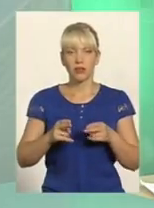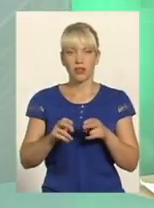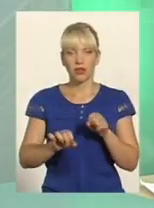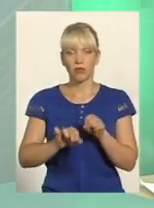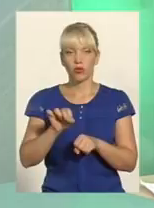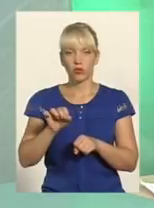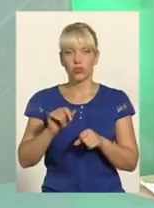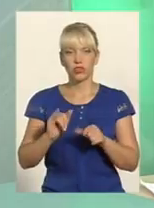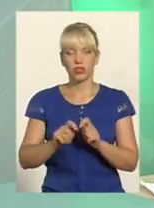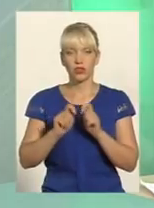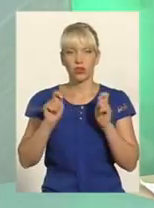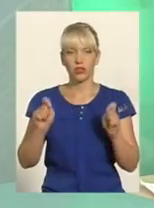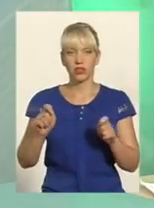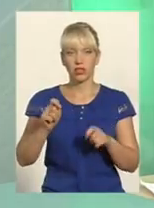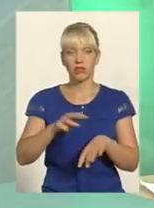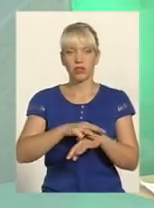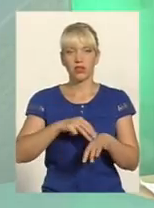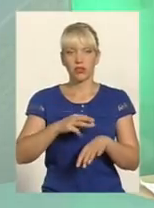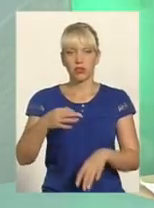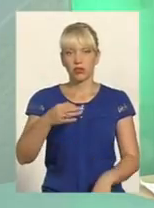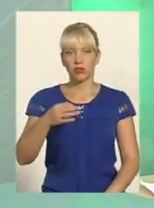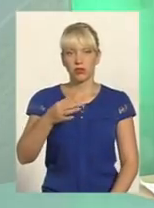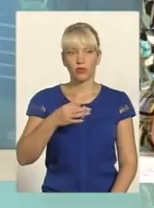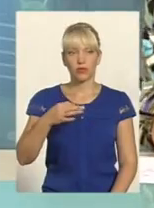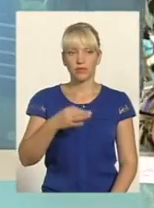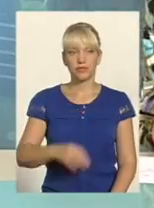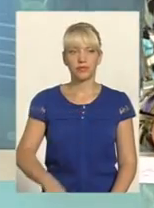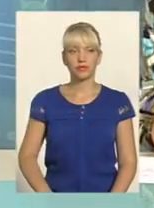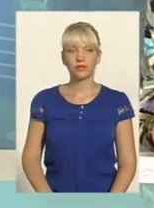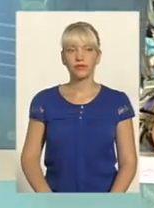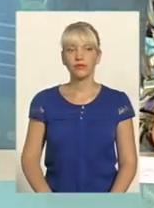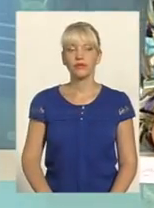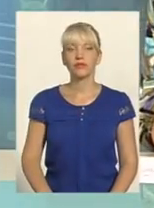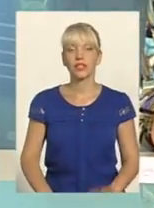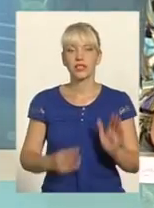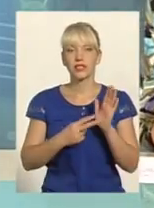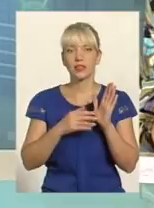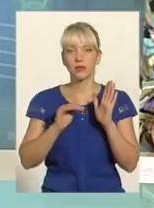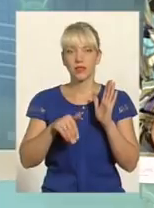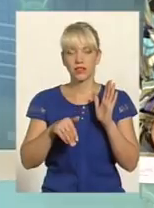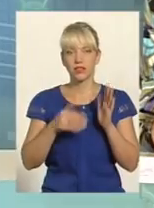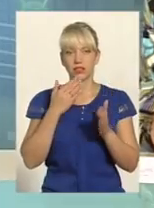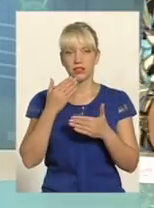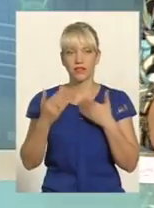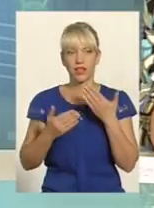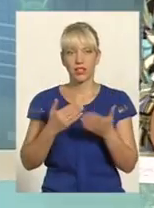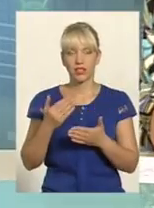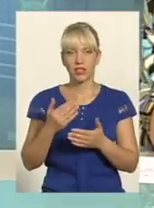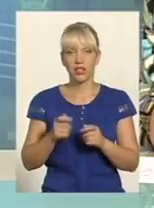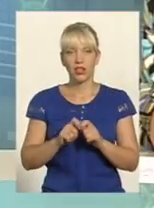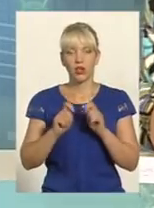правоохоронцями Хмельниччини Скажіть, будь ласка, 7 тисяч звернень розкрито